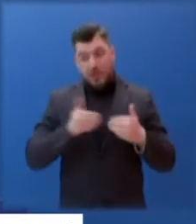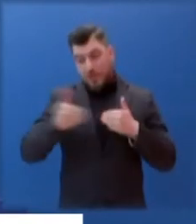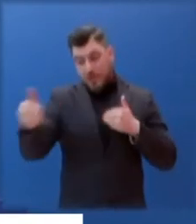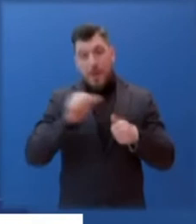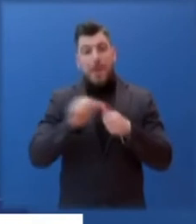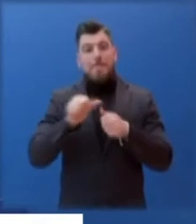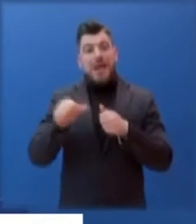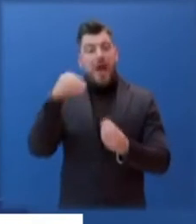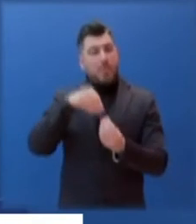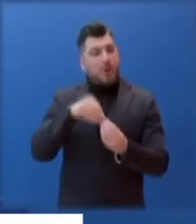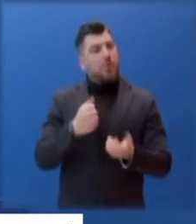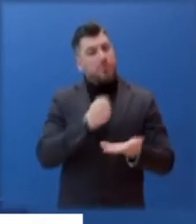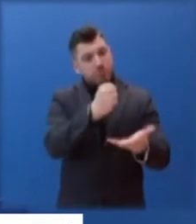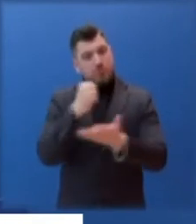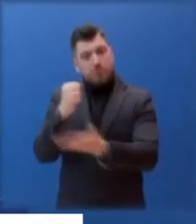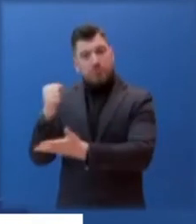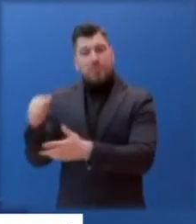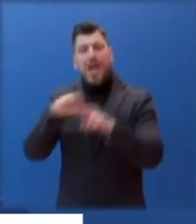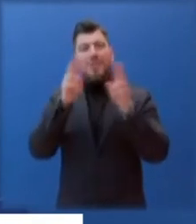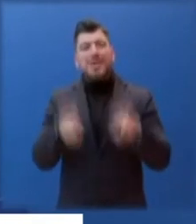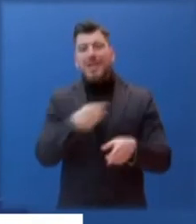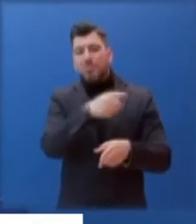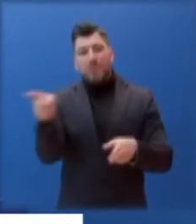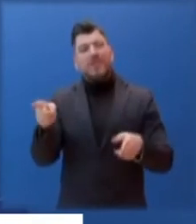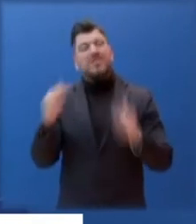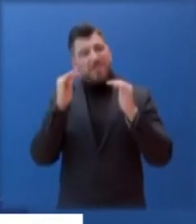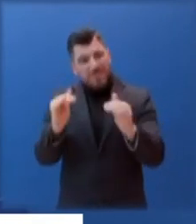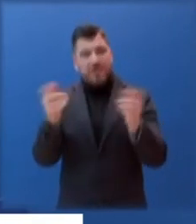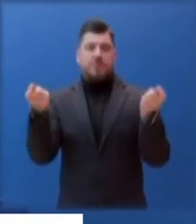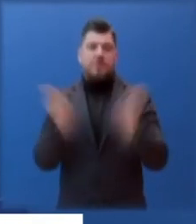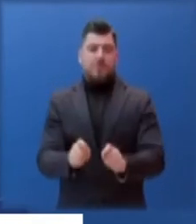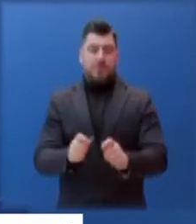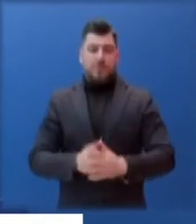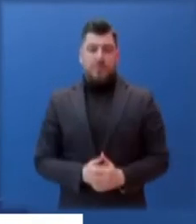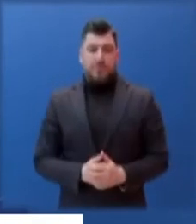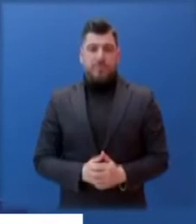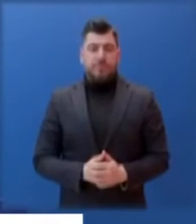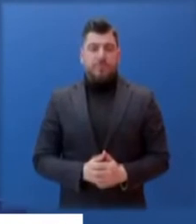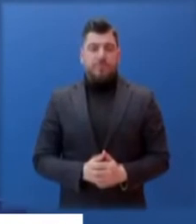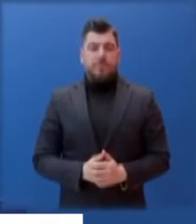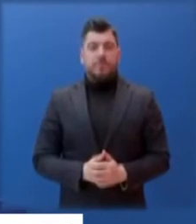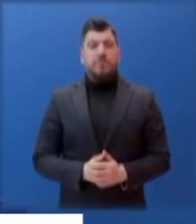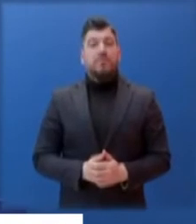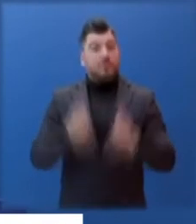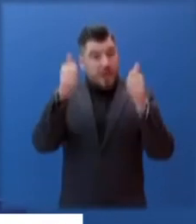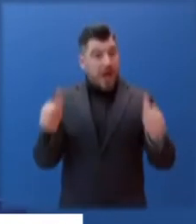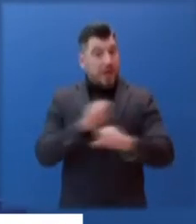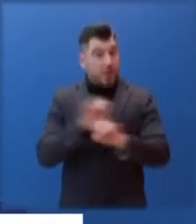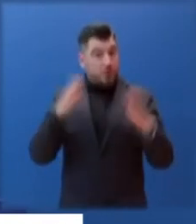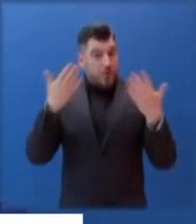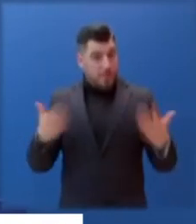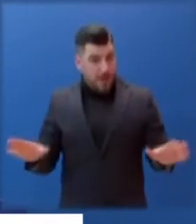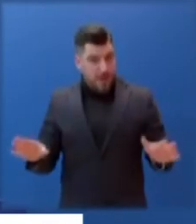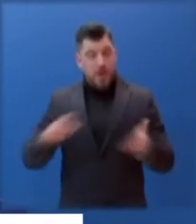στήριξη στις επιχειρήσεις που θα παραμείνουν κλειστές με κρατική εντολή. Στο πλαίσιο αυτό, όπως ήδη ανακοινώθηκε από το Οικονομικό